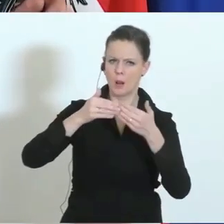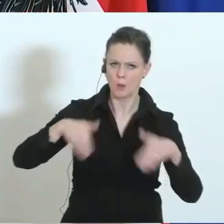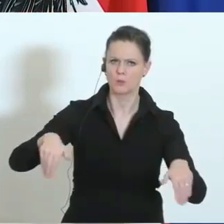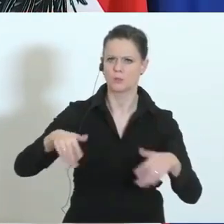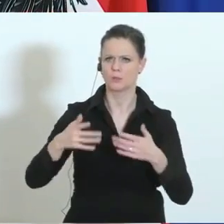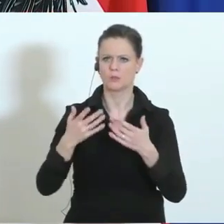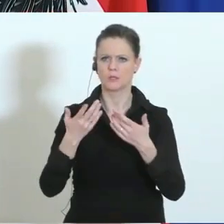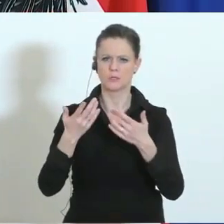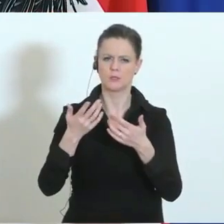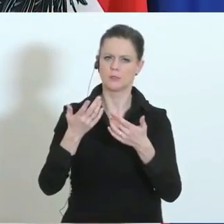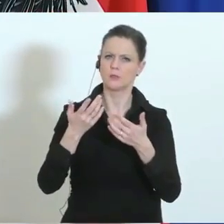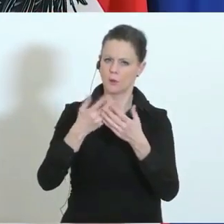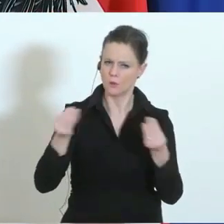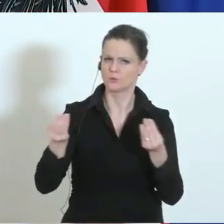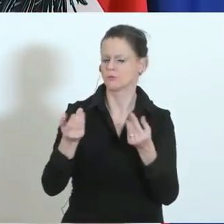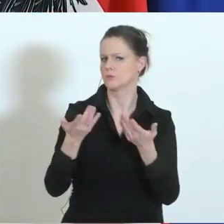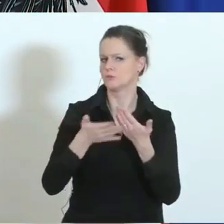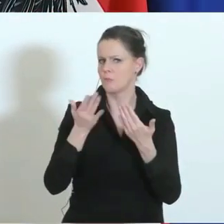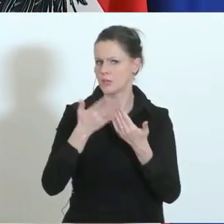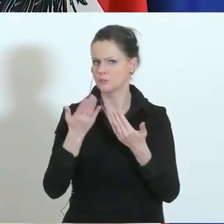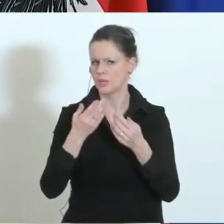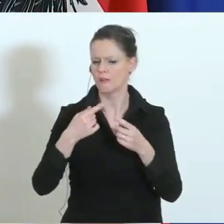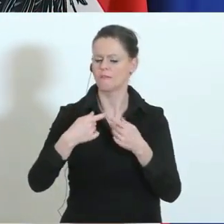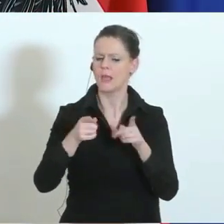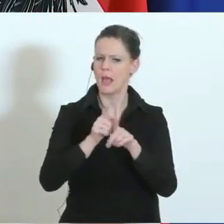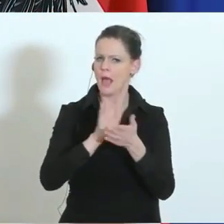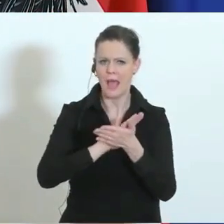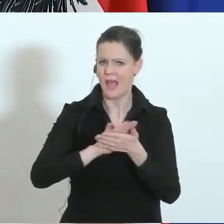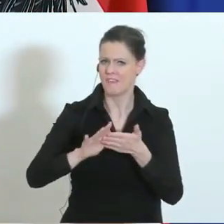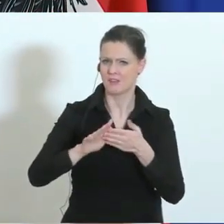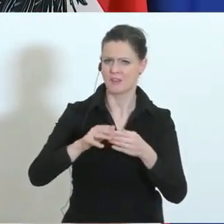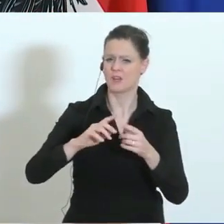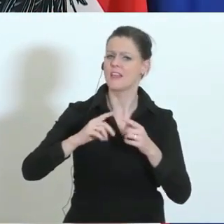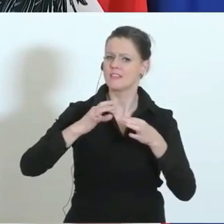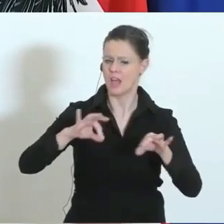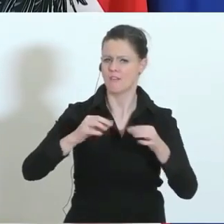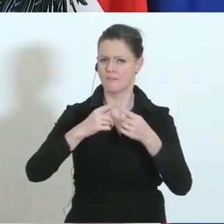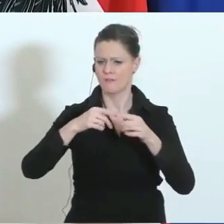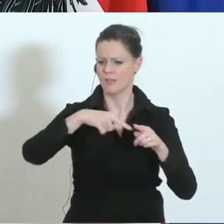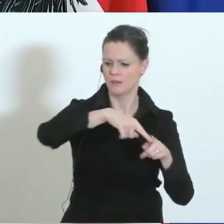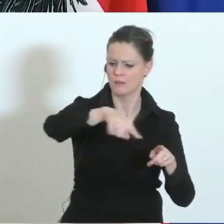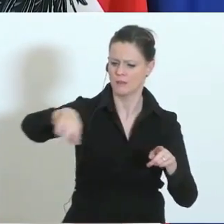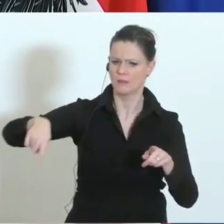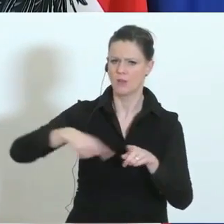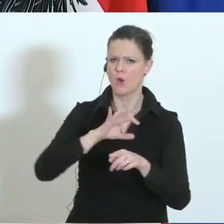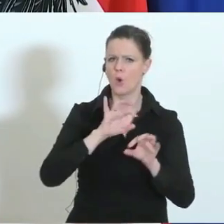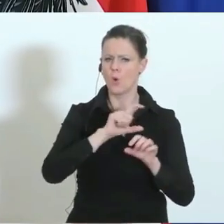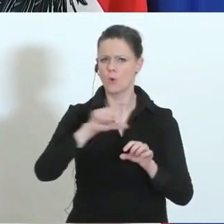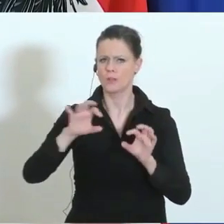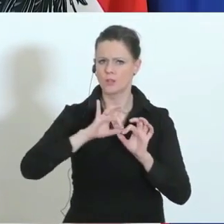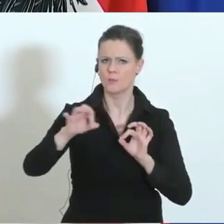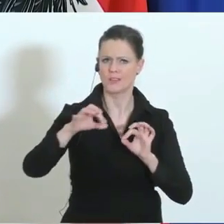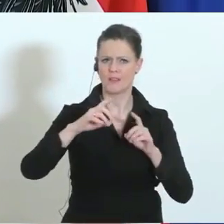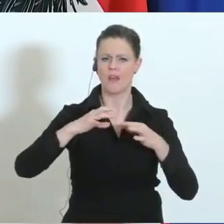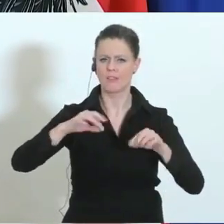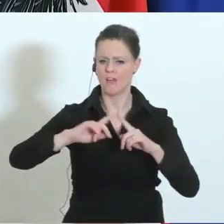Radius von 100 km von der tschechischen Grenze weggezogen, wo man pendeln darf, wo man relativ rasch und unkompliziert die